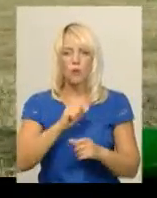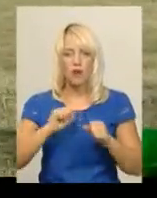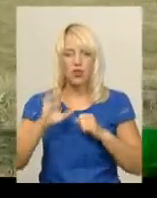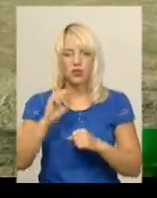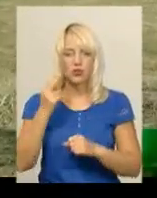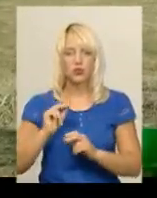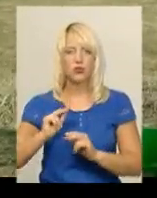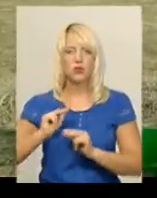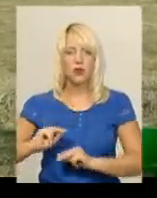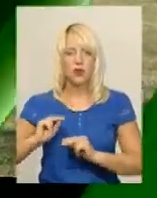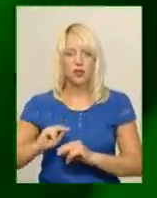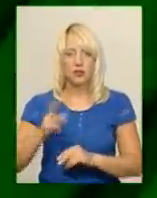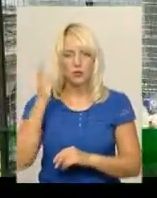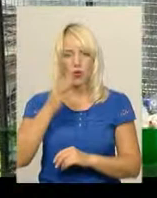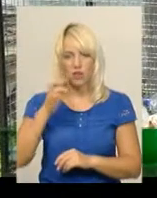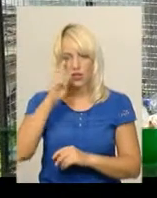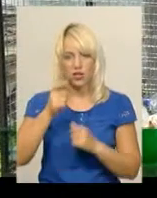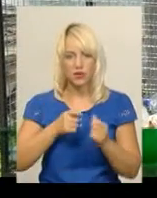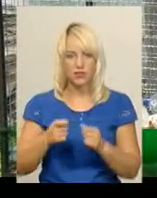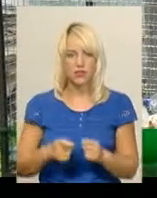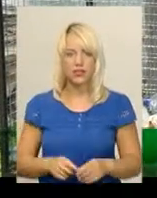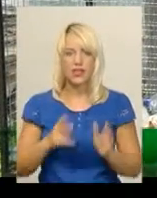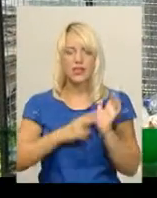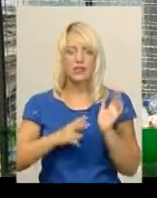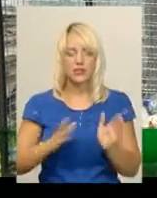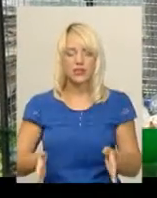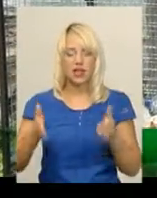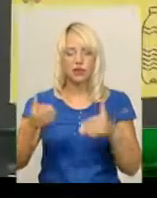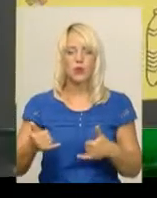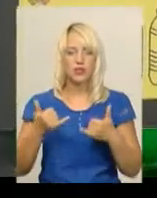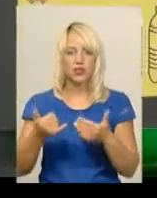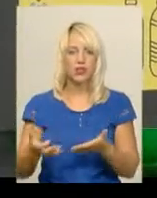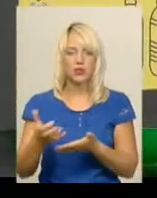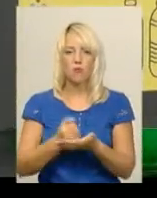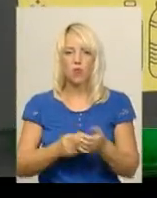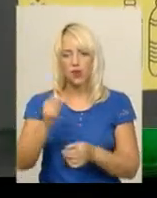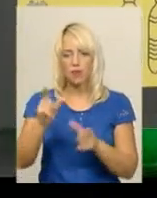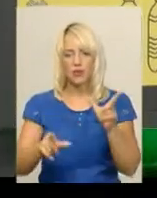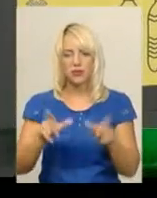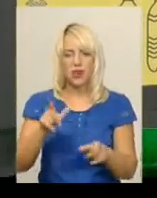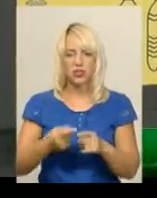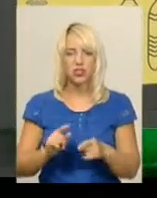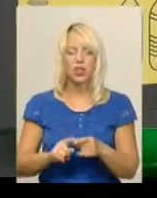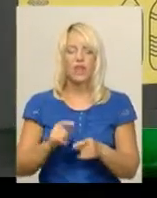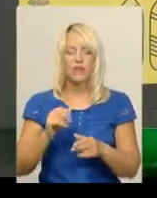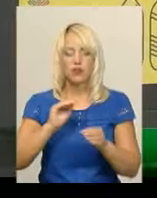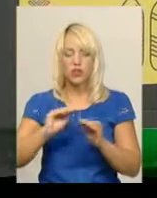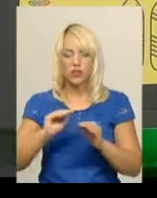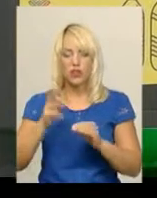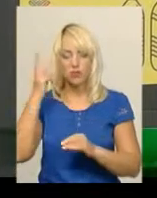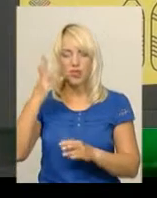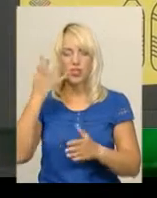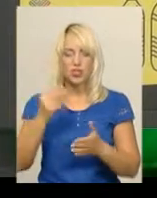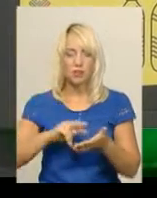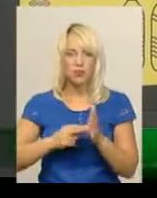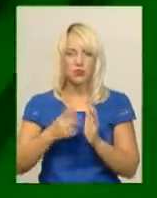облдержадміністрації. 70 контейнерів для збору пет-пляшки встановили в Хмельницькому. До кінця вересня планують облаштувати ще